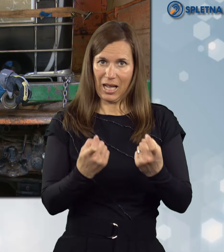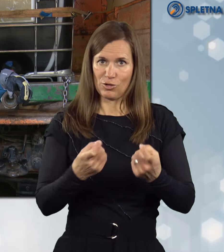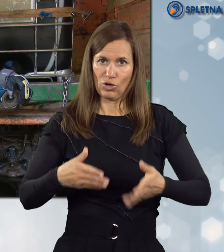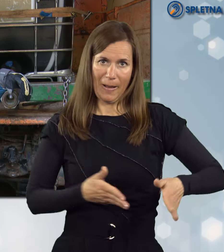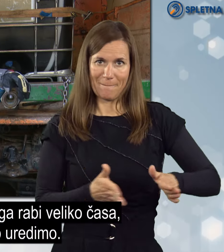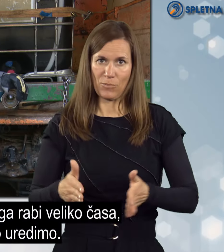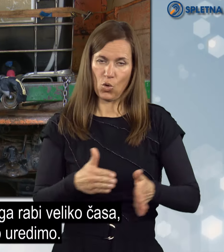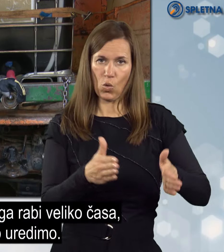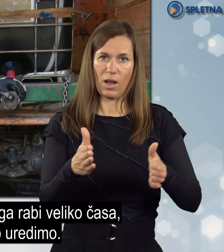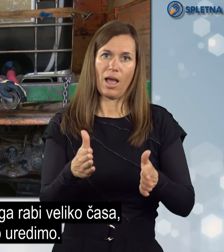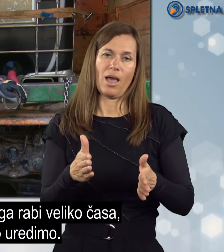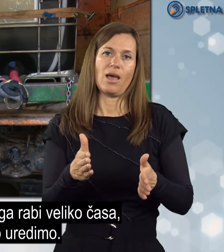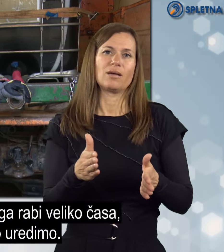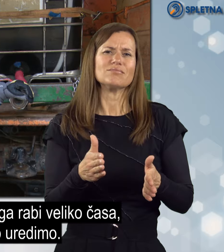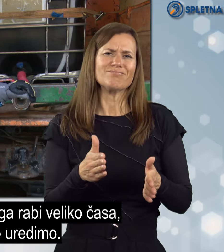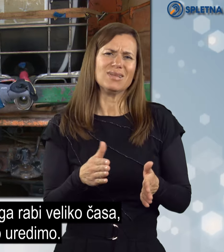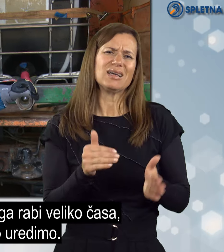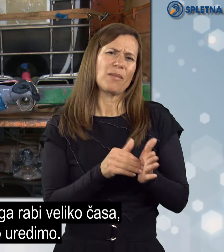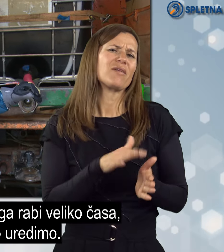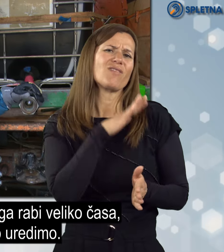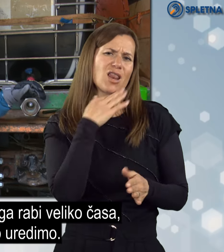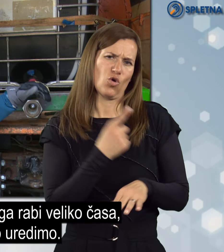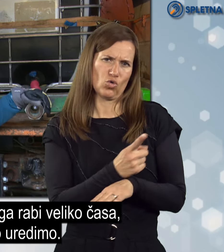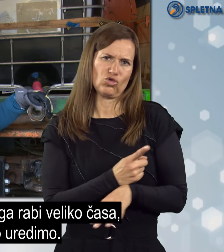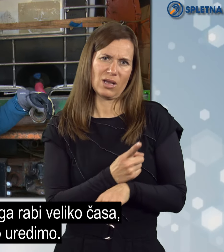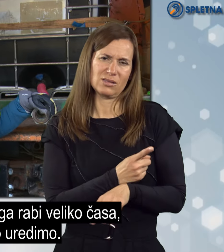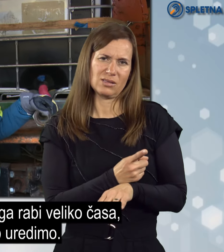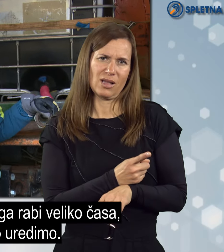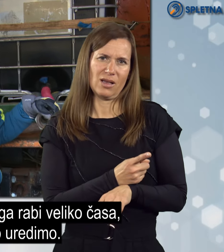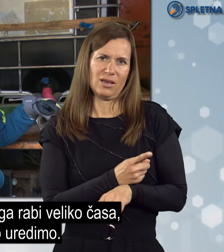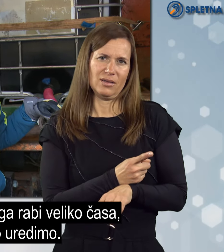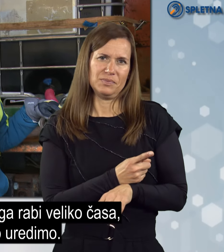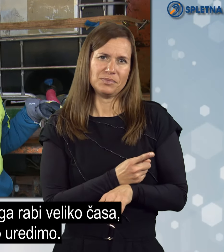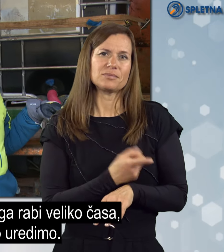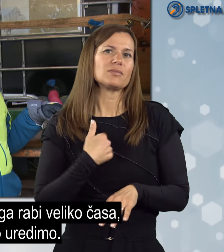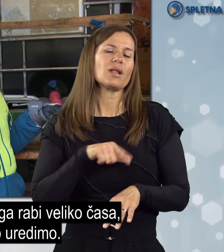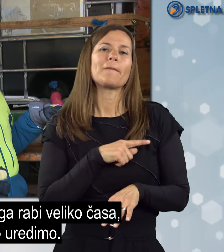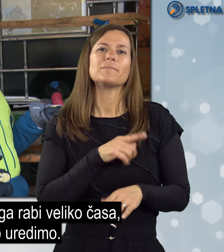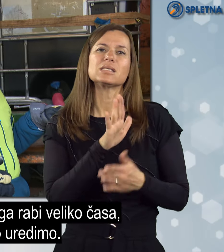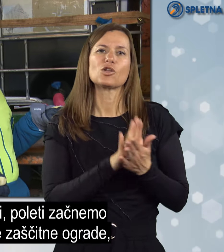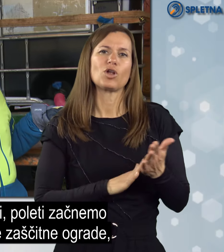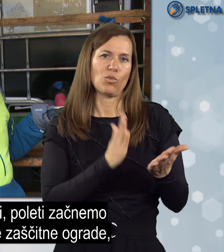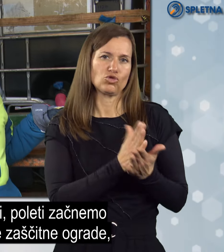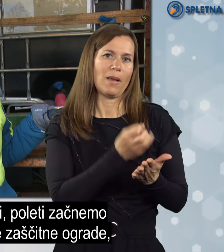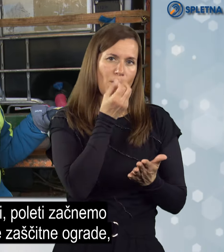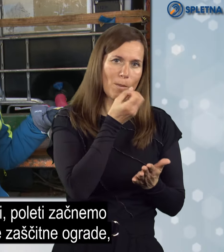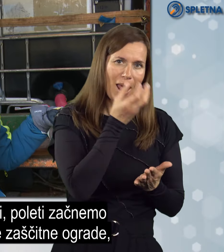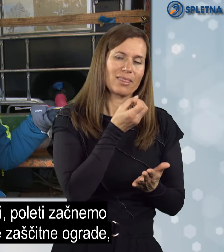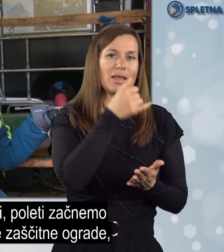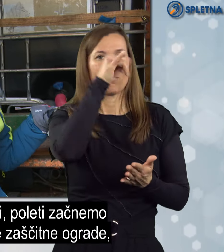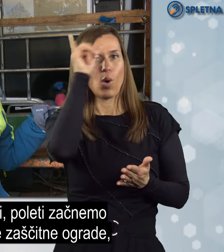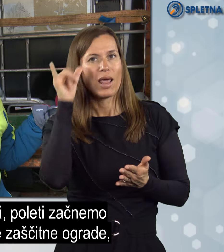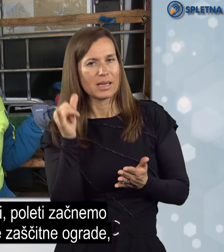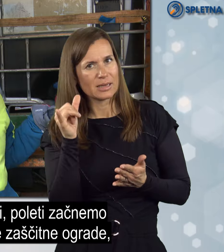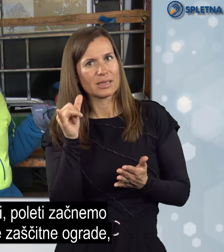Senkaška Proga Simkaška rab veliko časa. Mi v bistvu začnemo že v